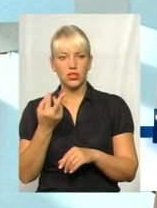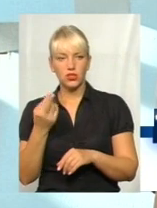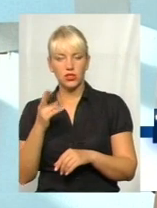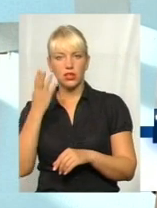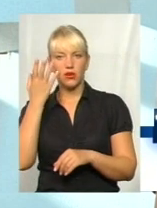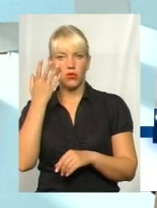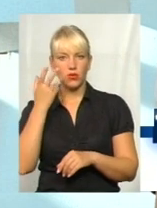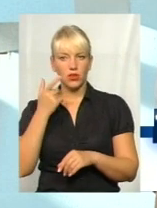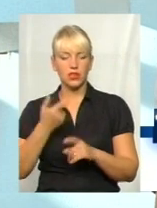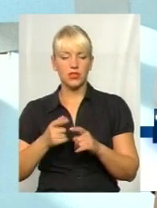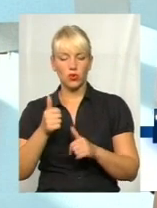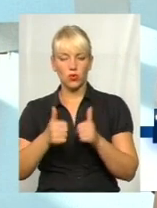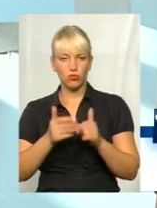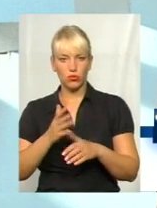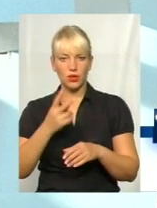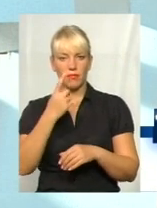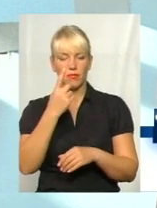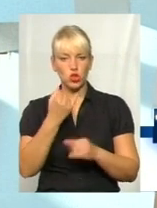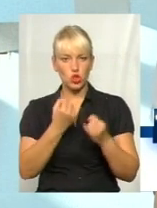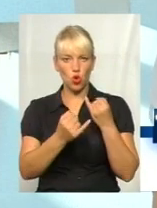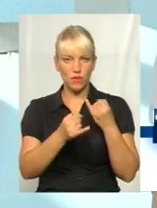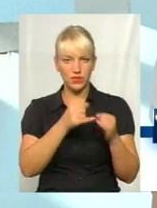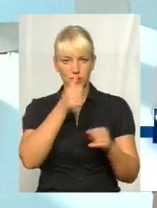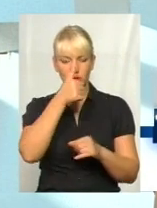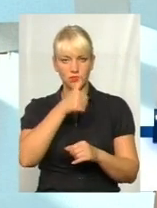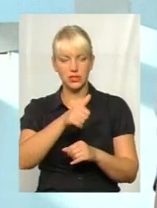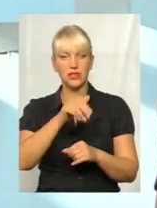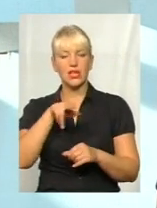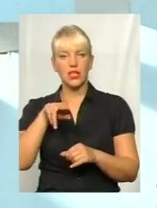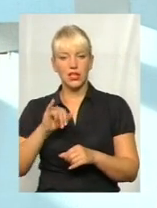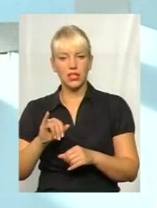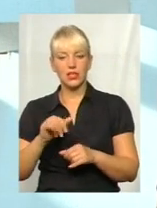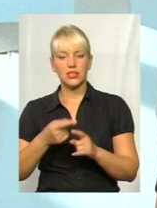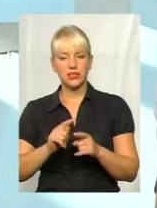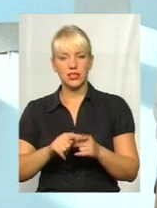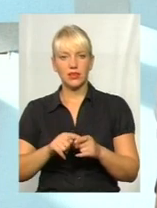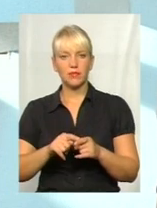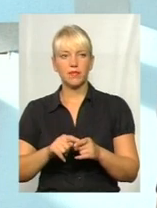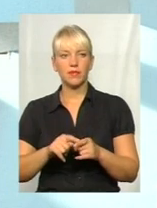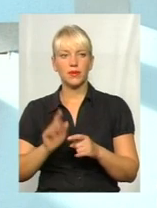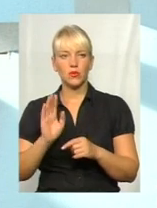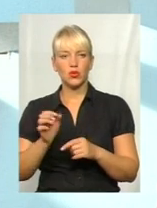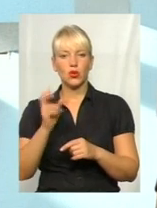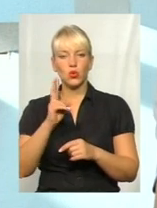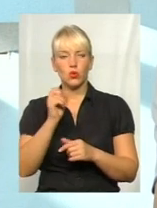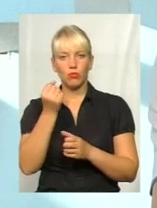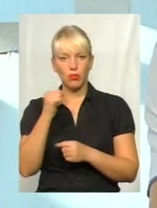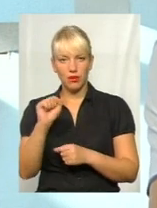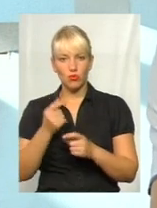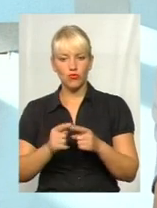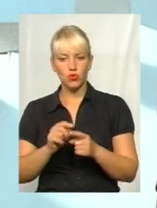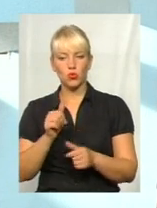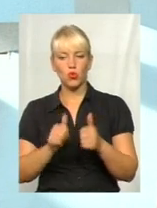конкурс відбудеться в жовтні, але з 1 січня вийдуть вже, скажімо так, переможці конкурсу в місто на обслуговування маршрутів, я